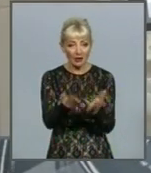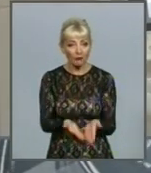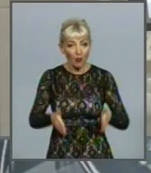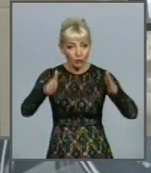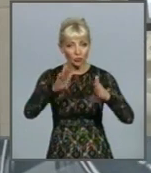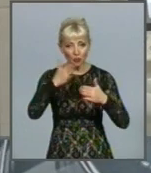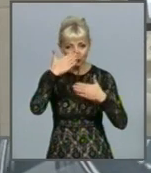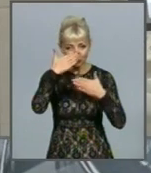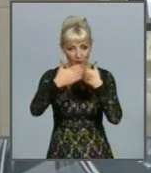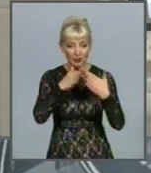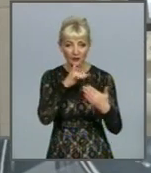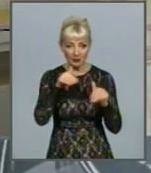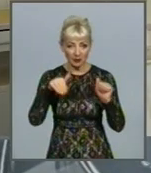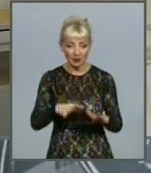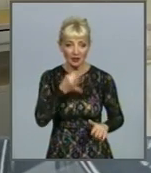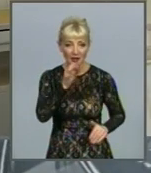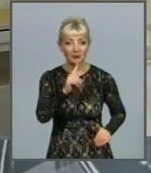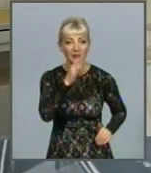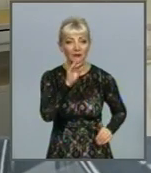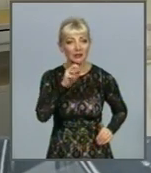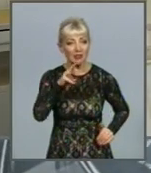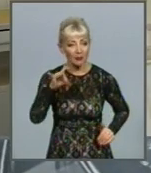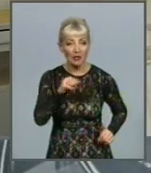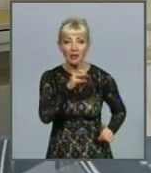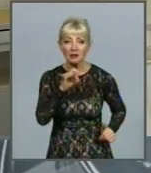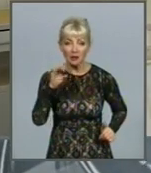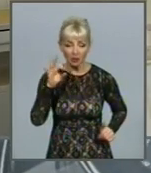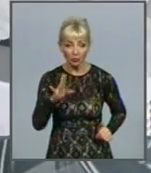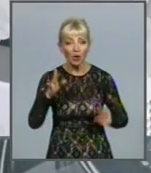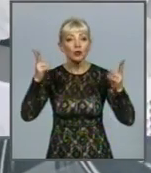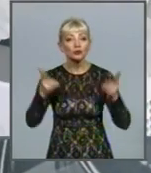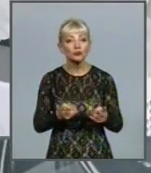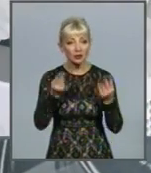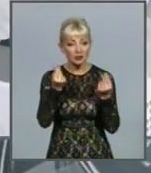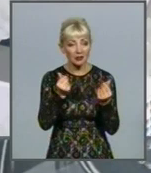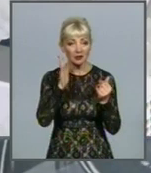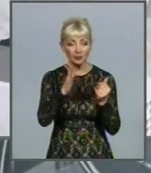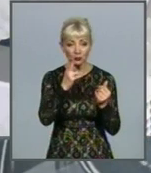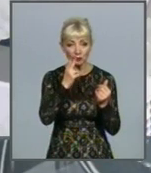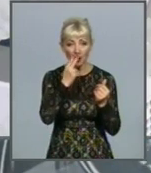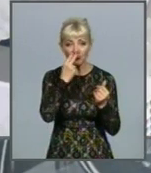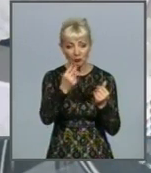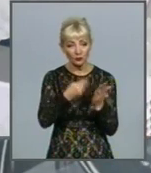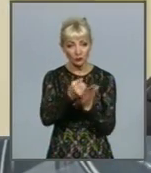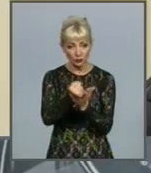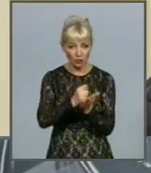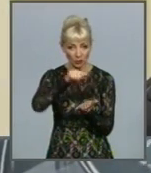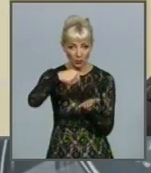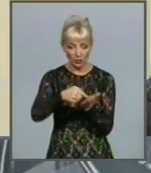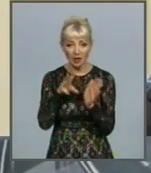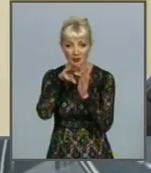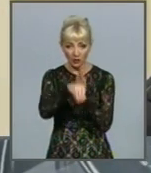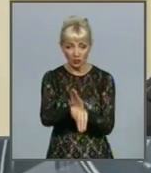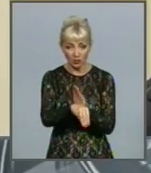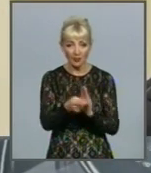найближчим часом. На цьому наголосив перший віцемер Ігор Терехов. Необхідні кошти будуть передбачені в бюджет міста. У мене